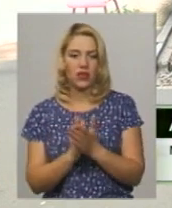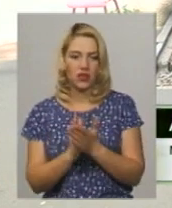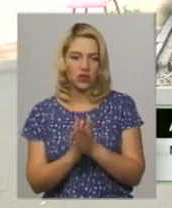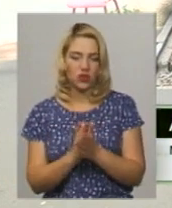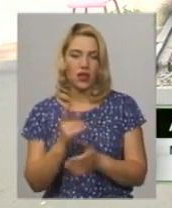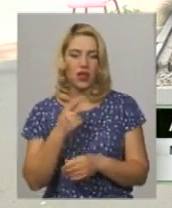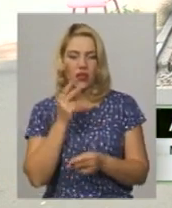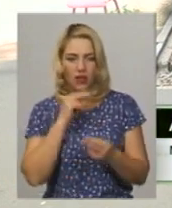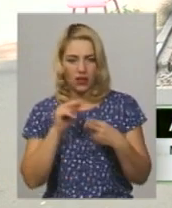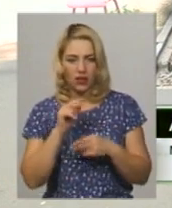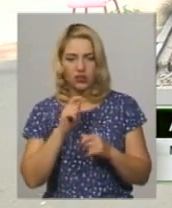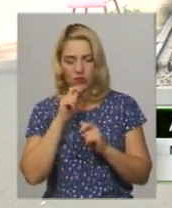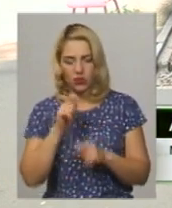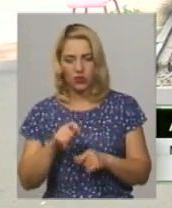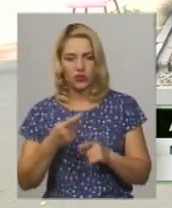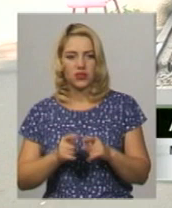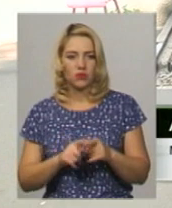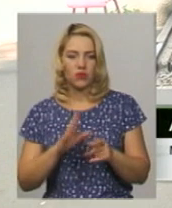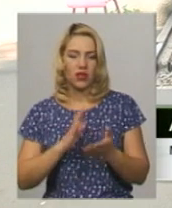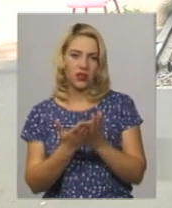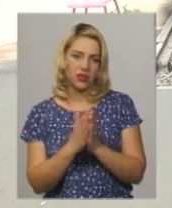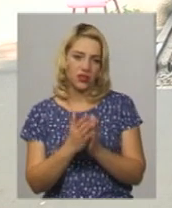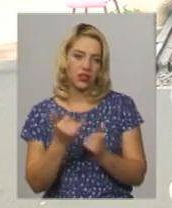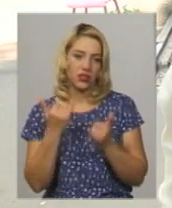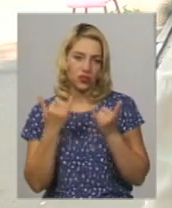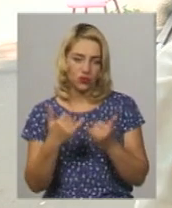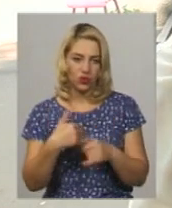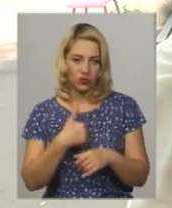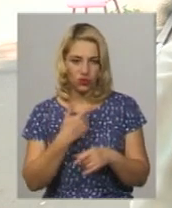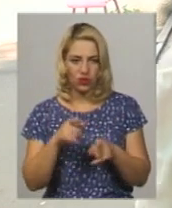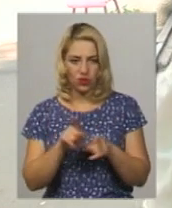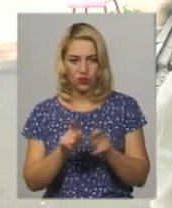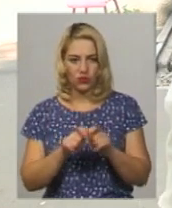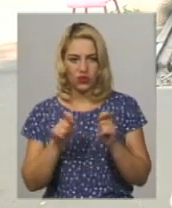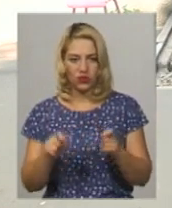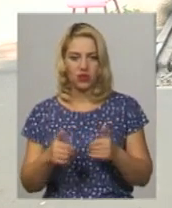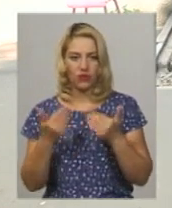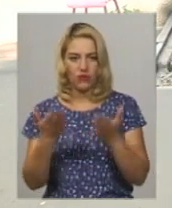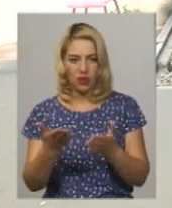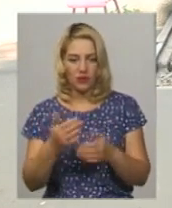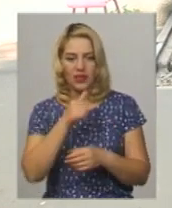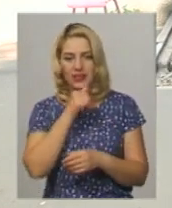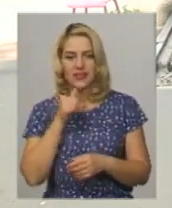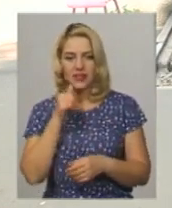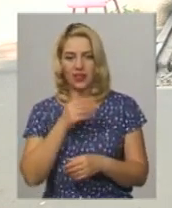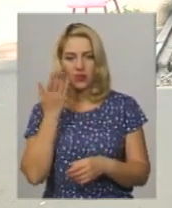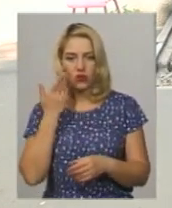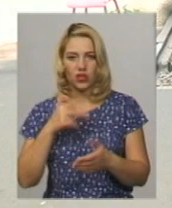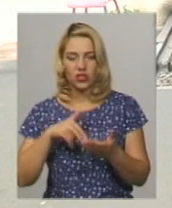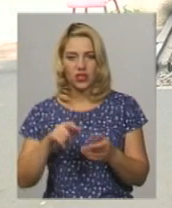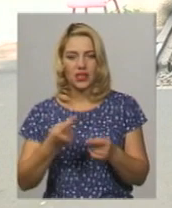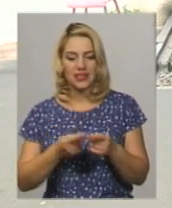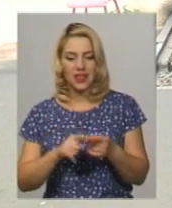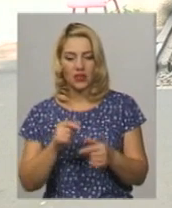І найкращий подарунок для нього – це була книжка. І сьогодні хочу відкрити вам такий секрет, коли ми йшли на цей